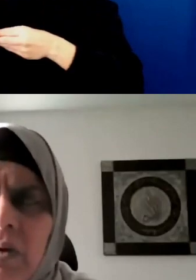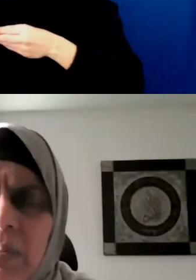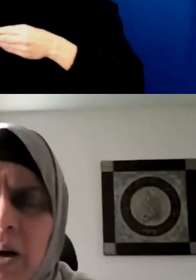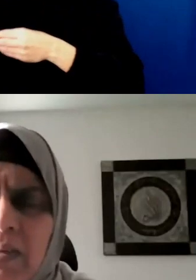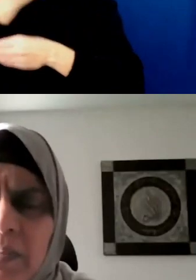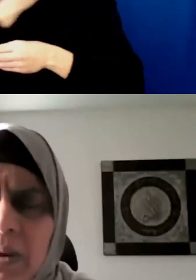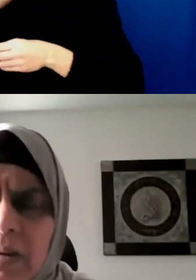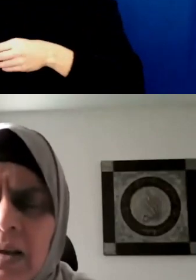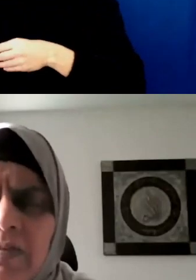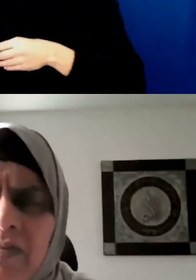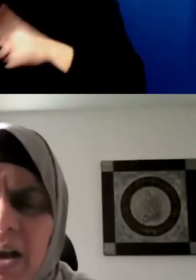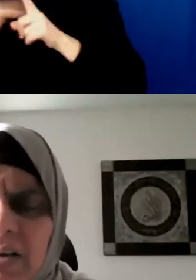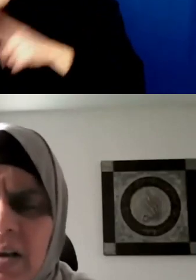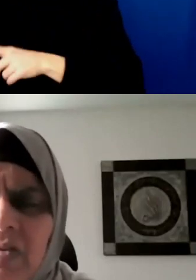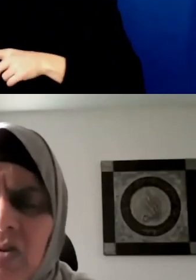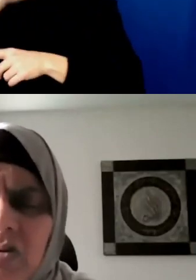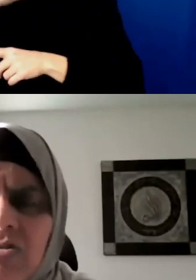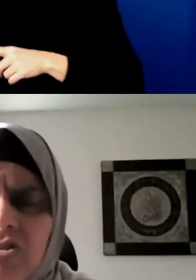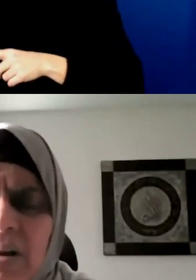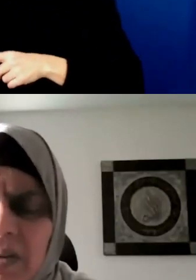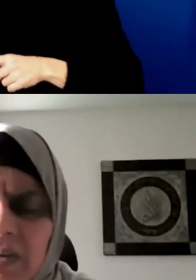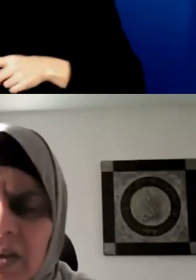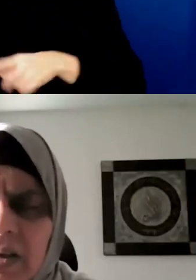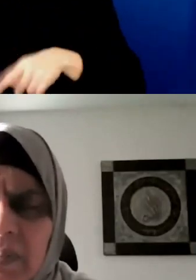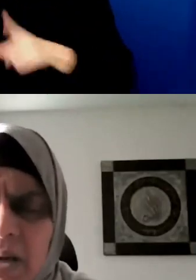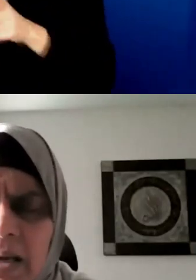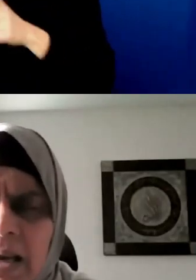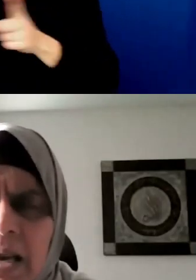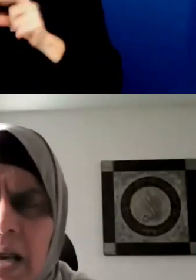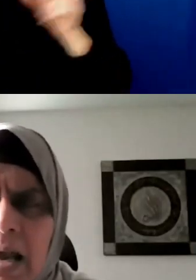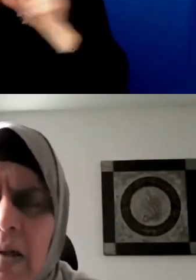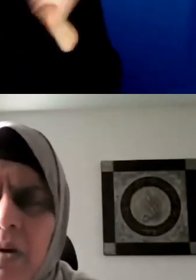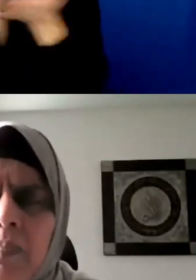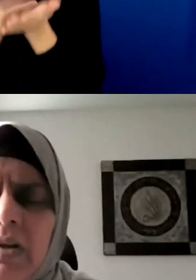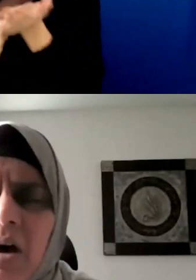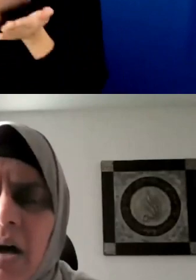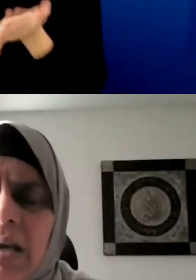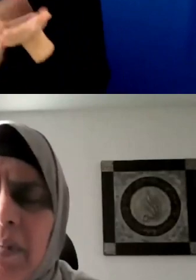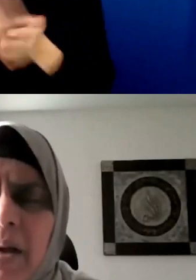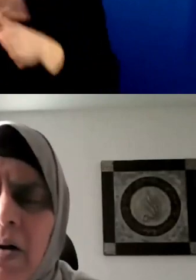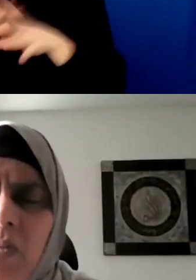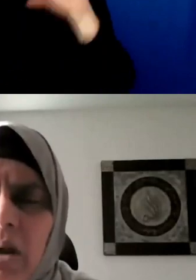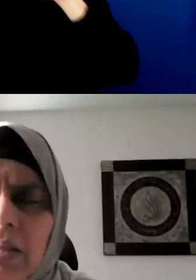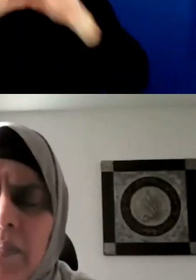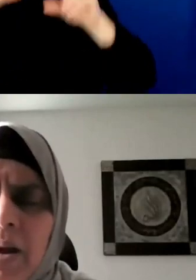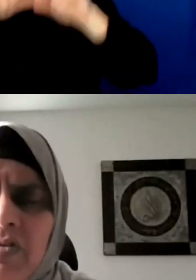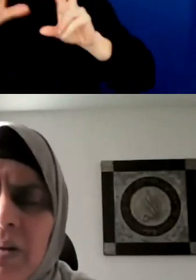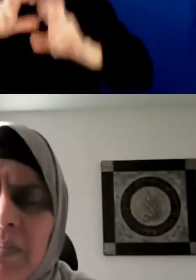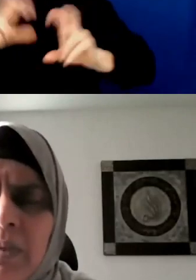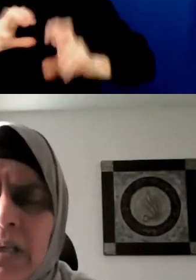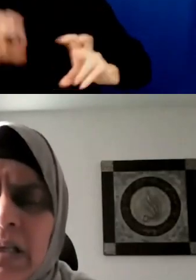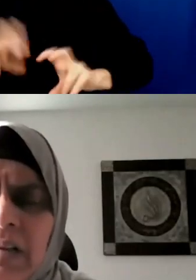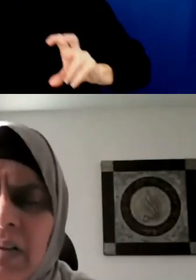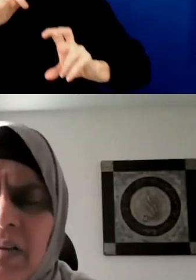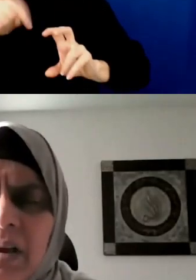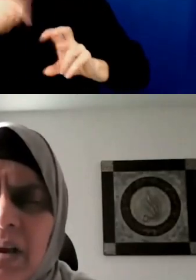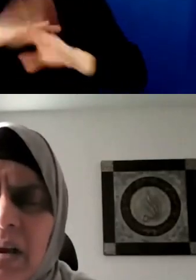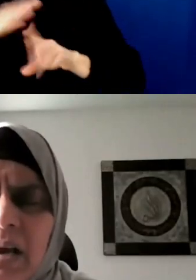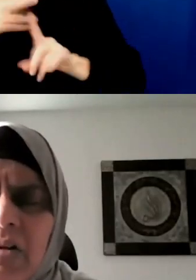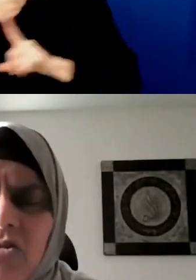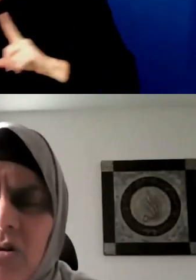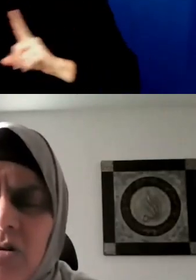et qu'on serait en train de parler de nos recherches en matière de handicap sans